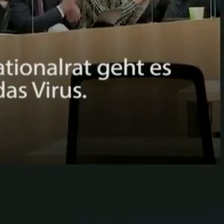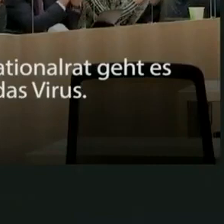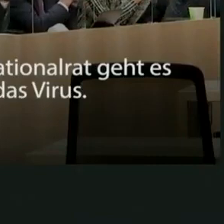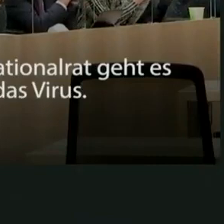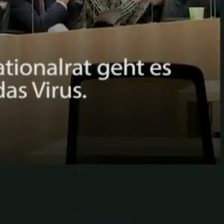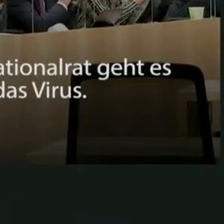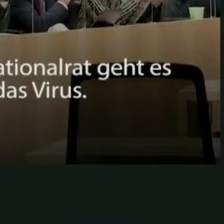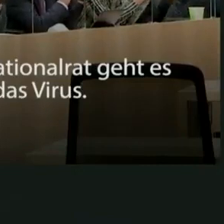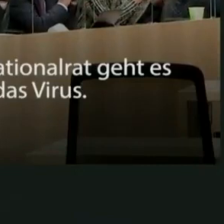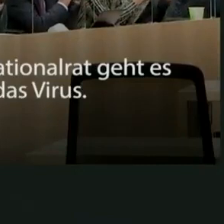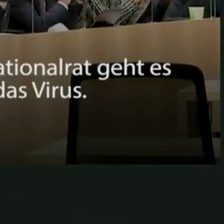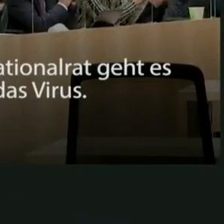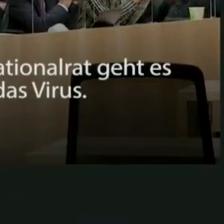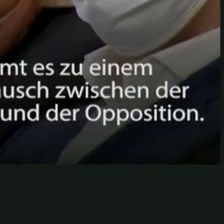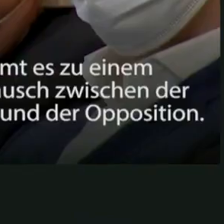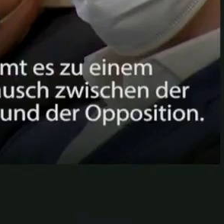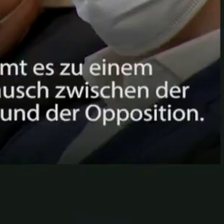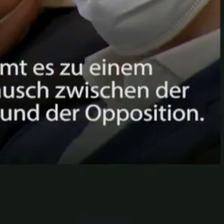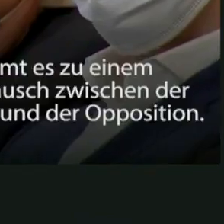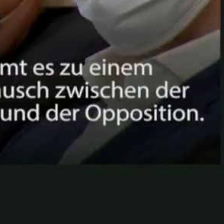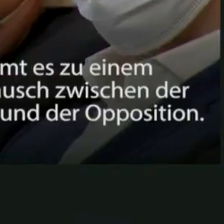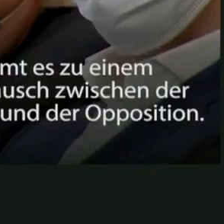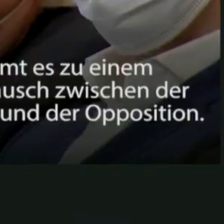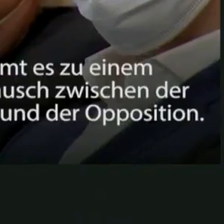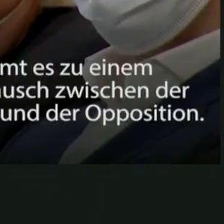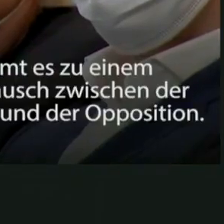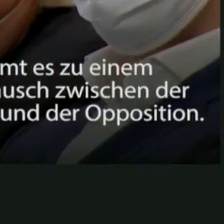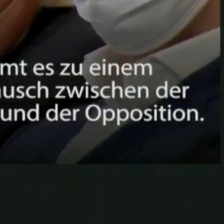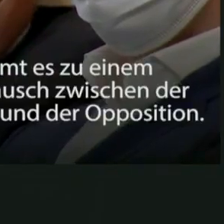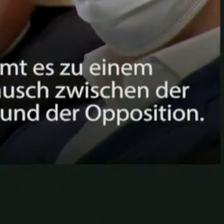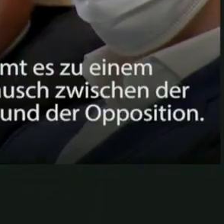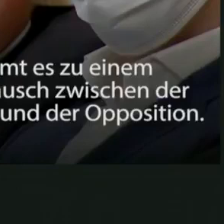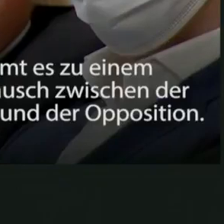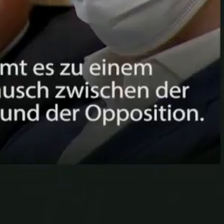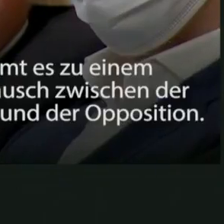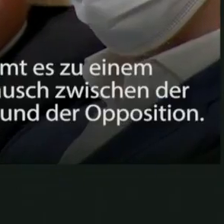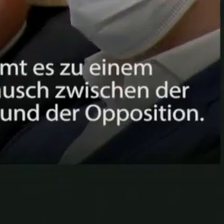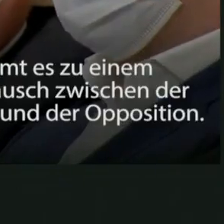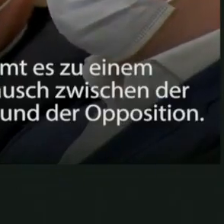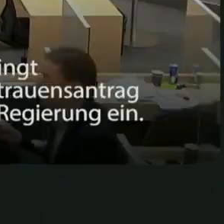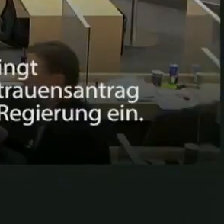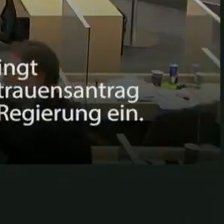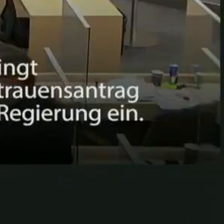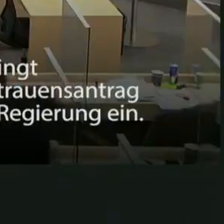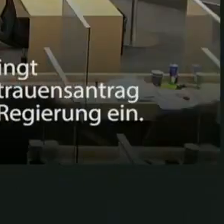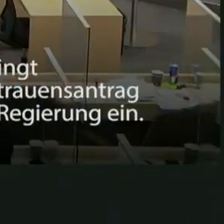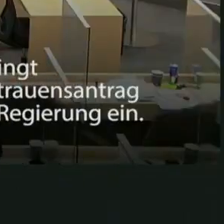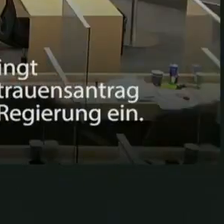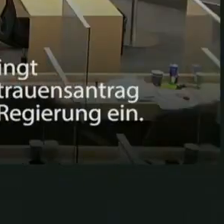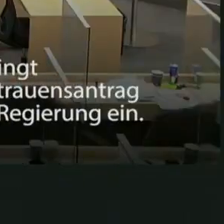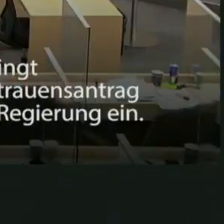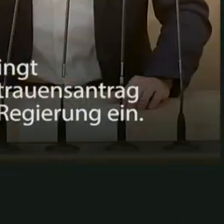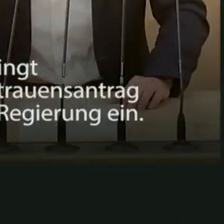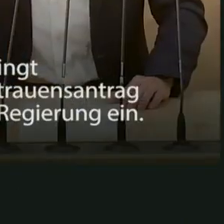Und nach außen treten Sie dann ganz cool hin und verkünden mit einer Eiseskälte dieses Erpressungsmodell gegenüber der eigenen